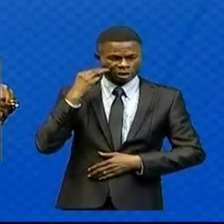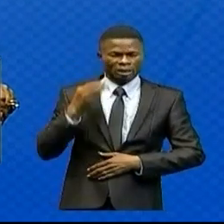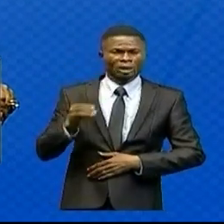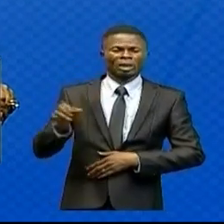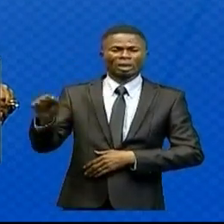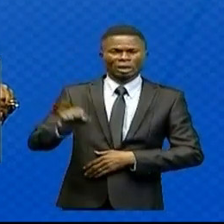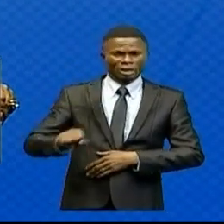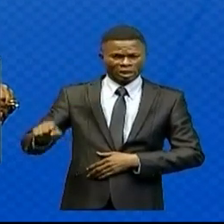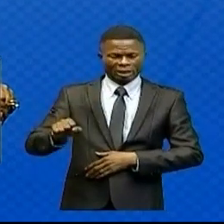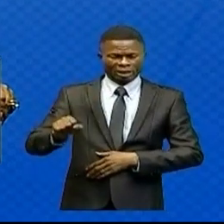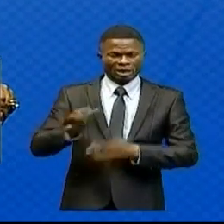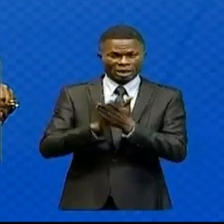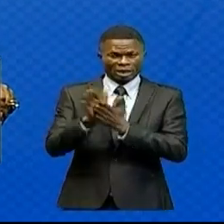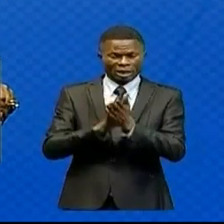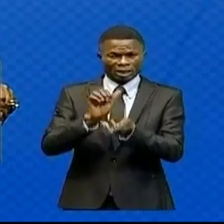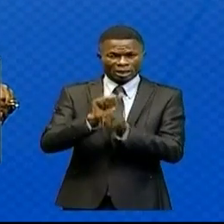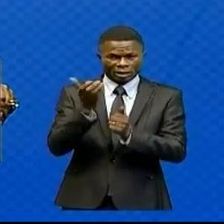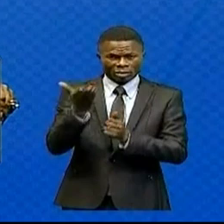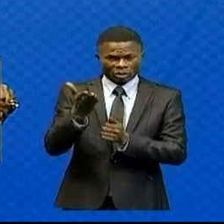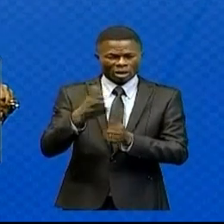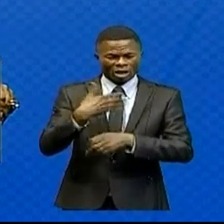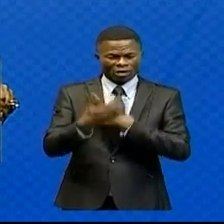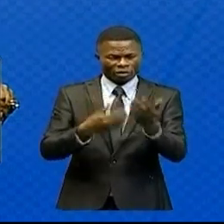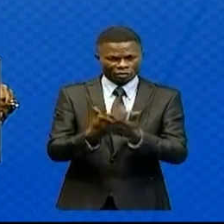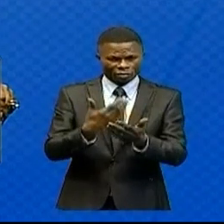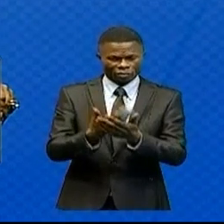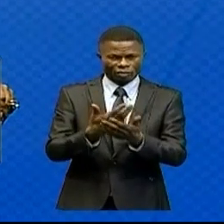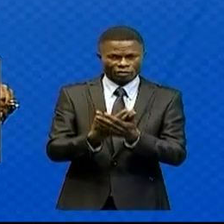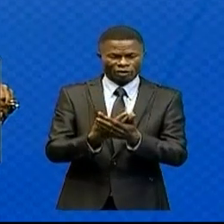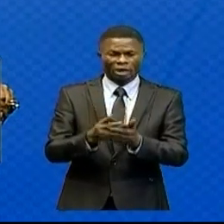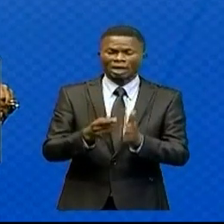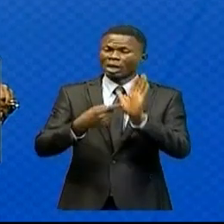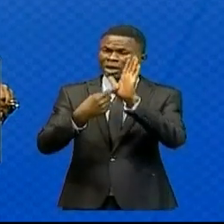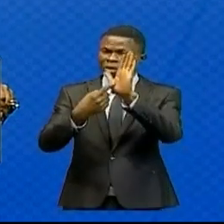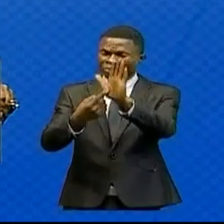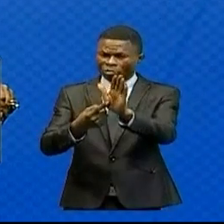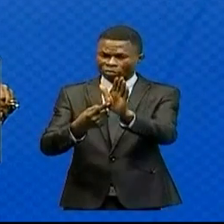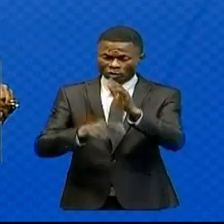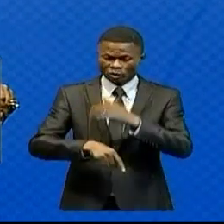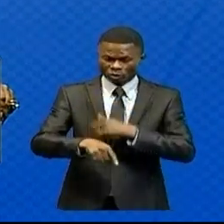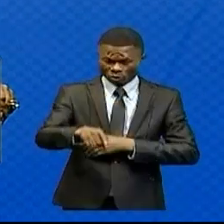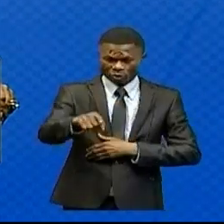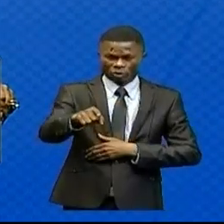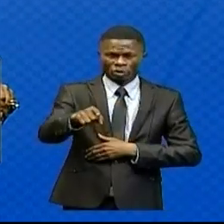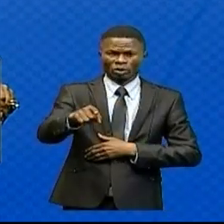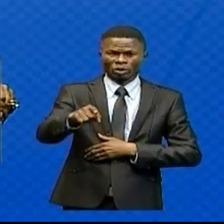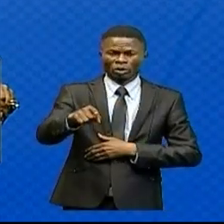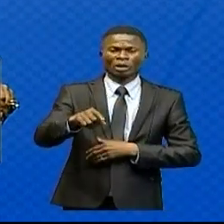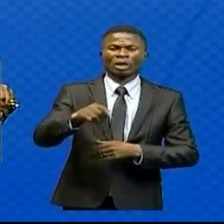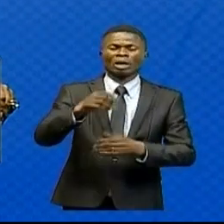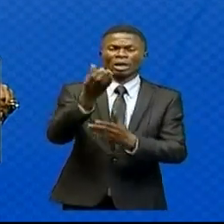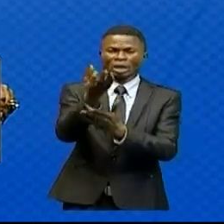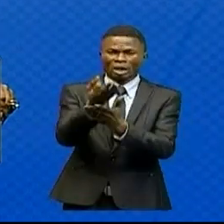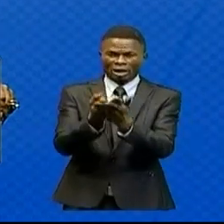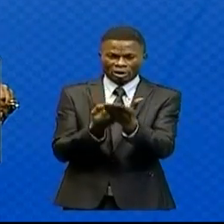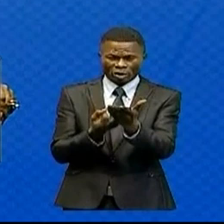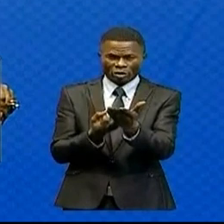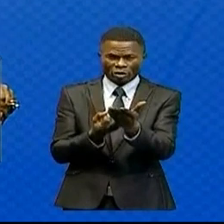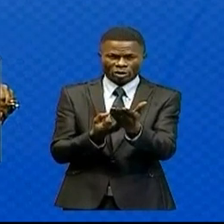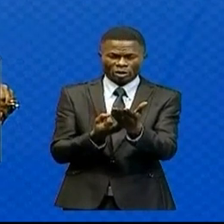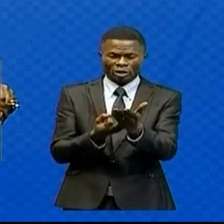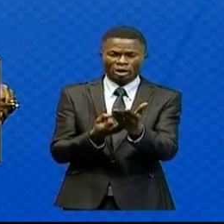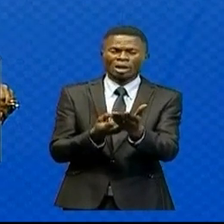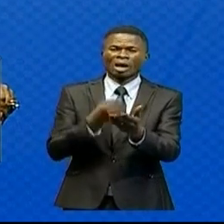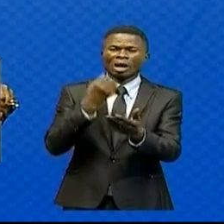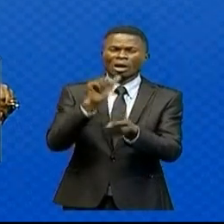concerné à finaliser et à présenter dans les prochains jours la fête des routes et le modèle